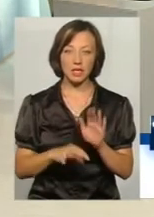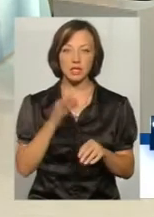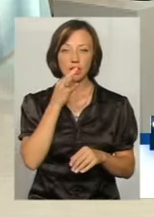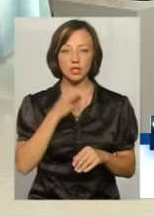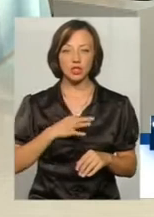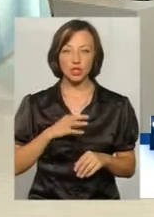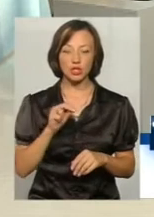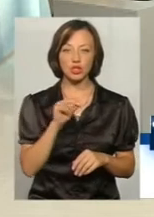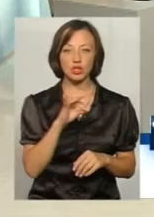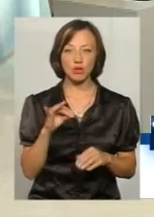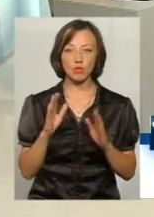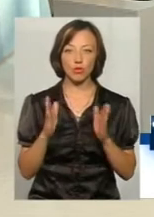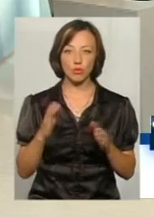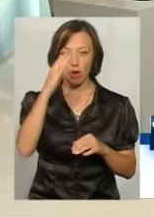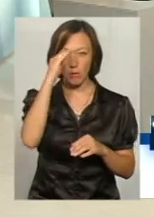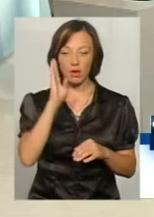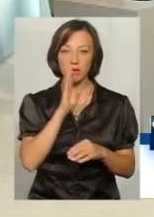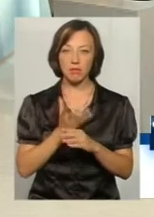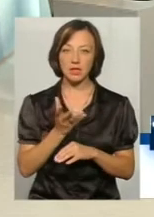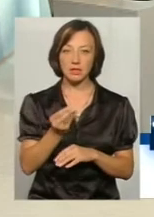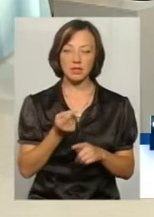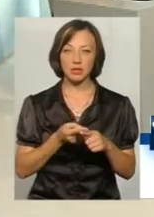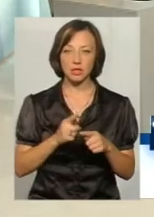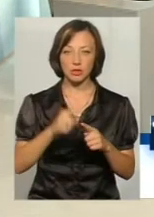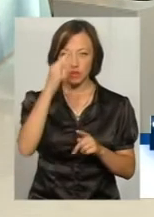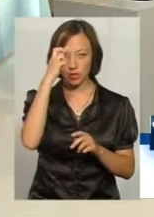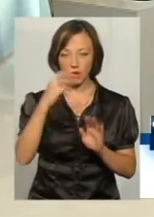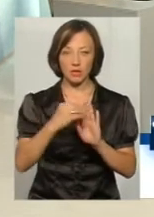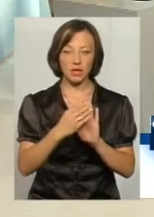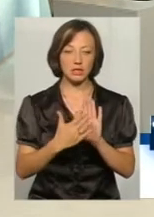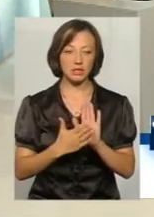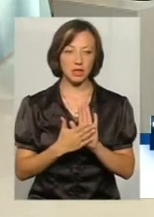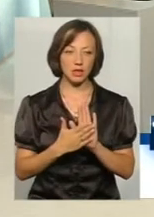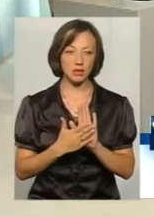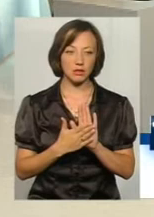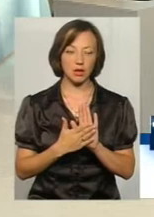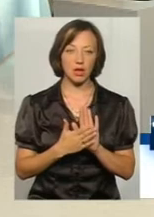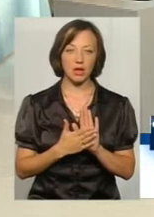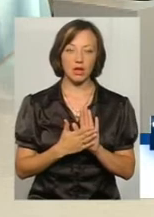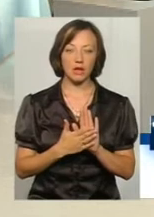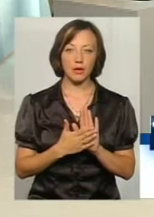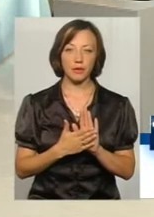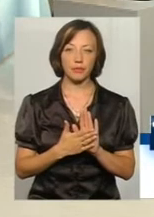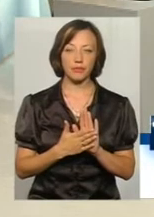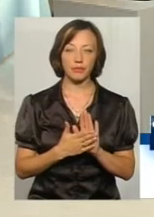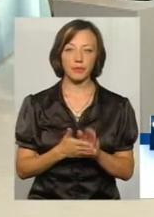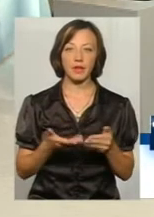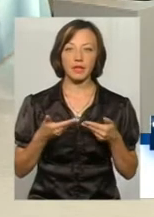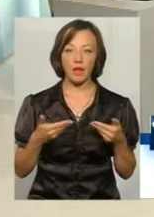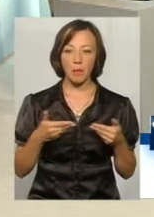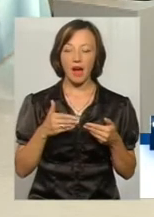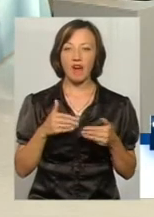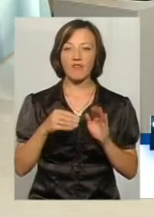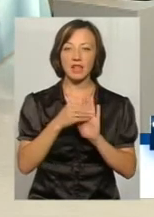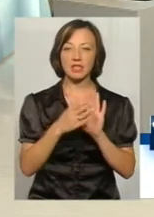мені, чи будуть батьки платити за цю державну реєстрацію? Але нам в державну реєстрацію не кажуть, чи